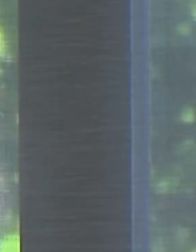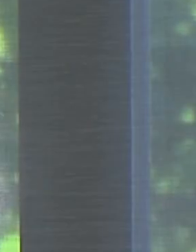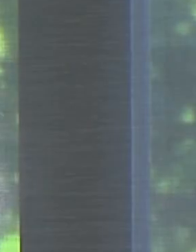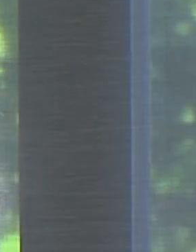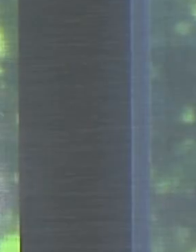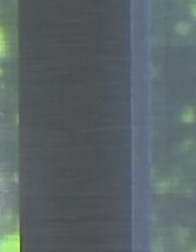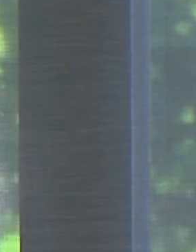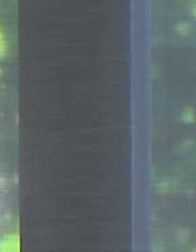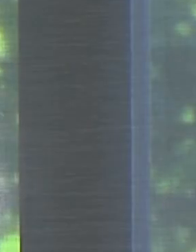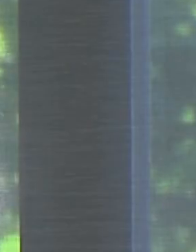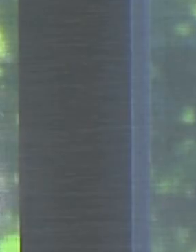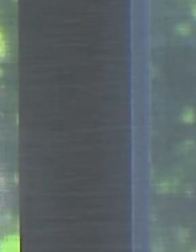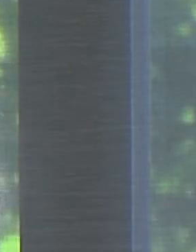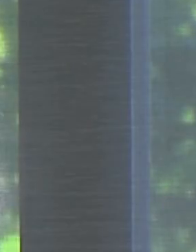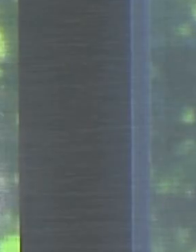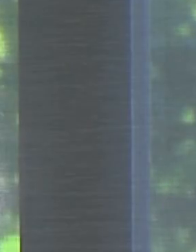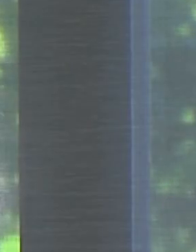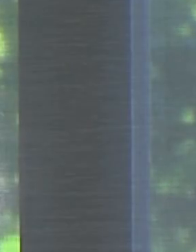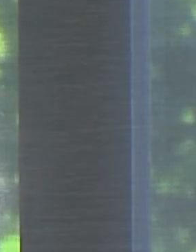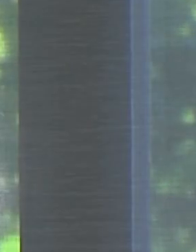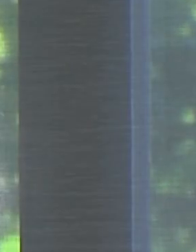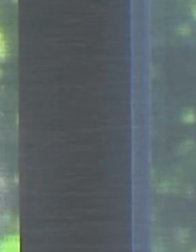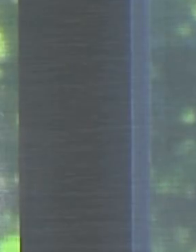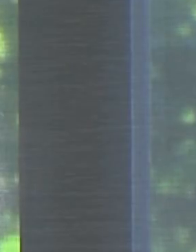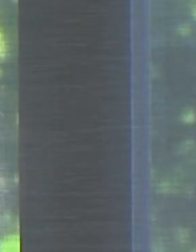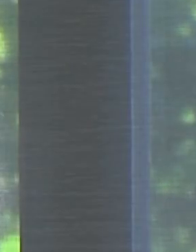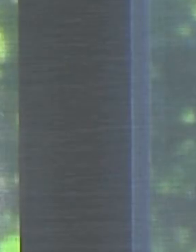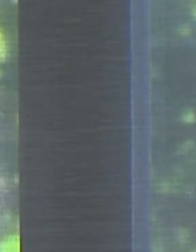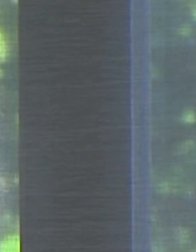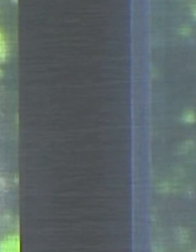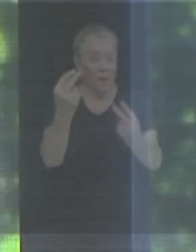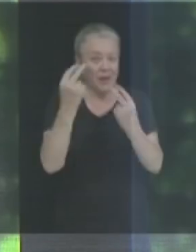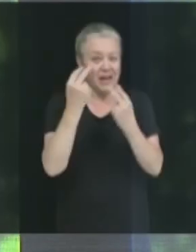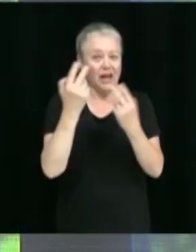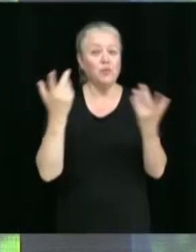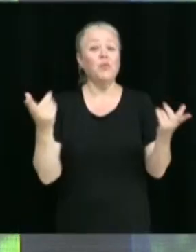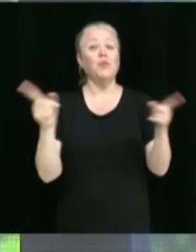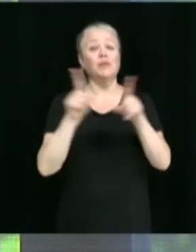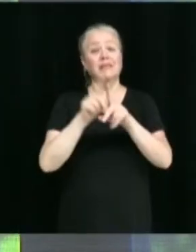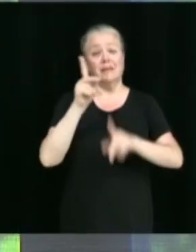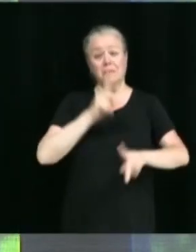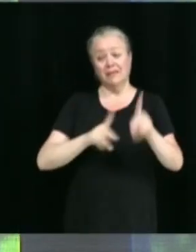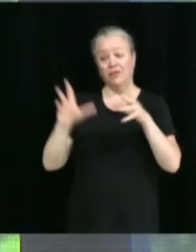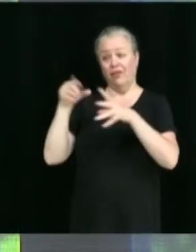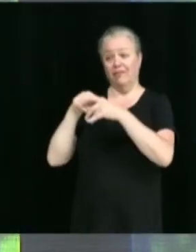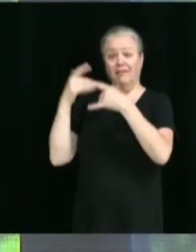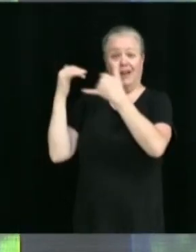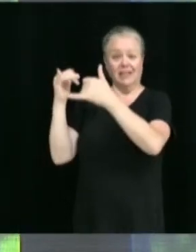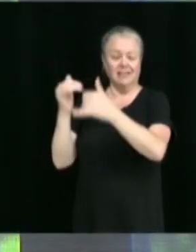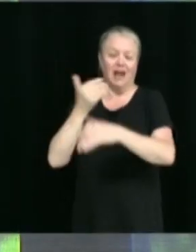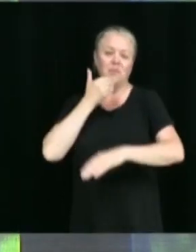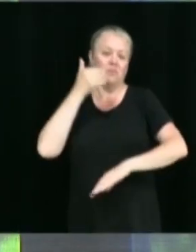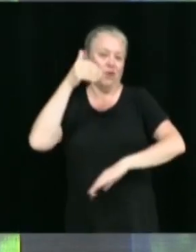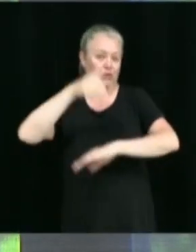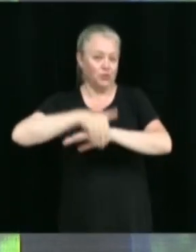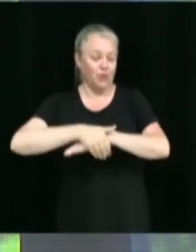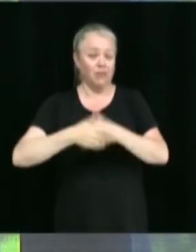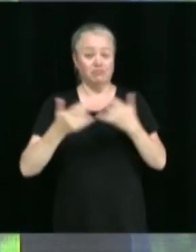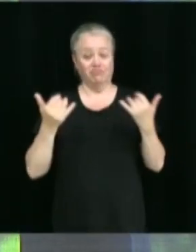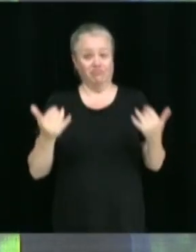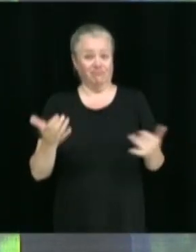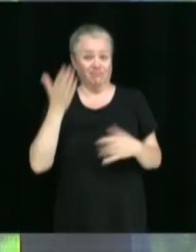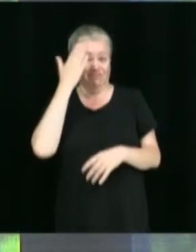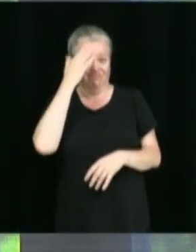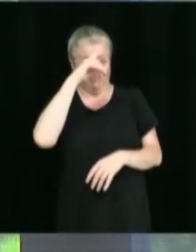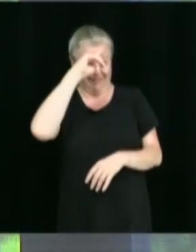Alors bonsoir tout le monde, ceux qui nous écoutent à la maison, ceux qui sont avec nous pour la séance publique. Donc l'été qui arrive, plusieurs